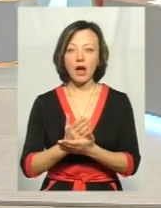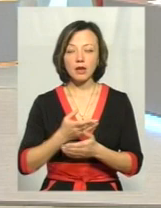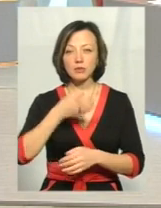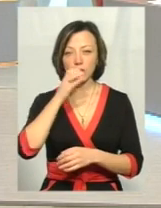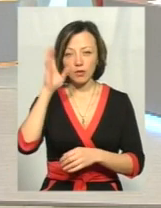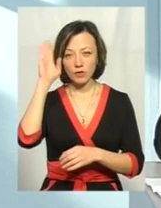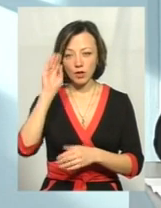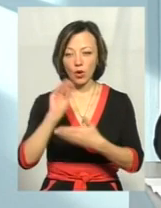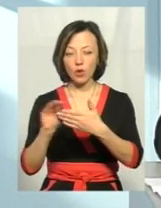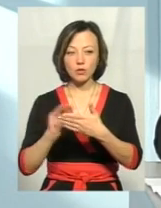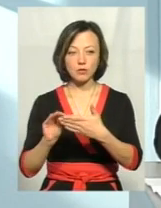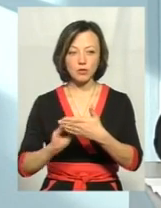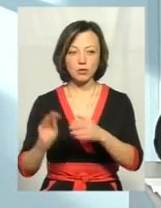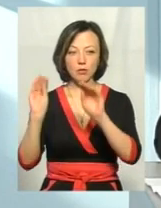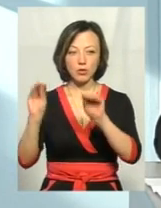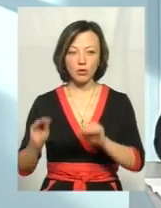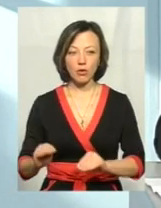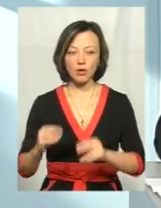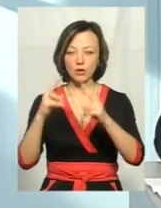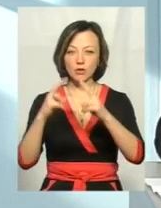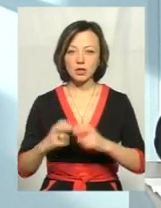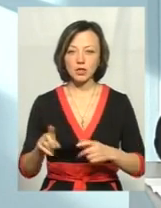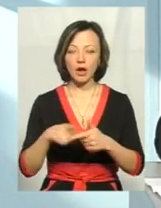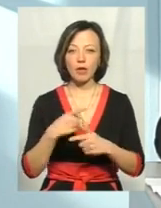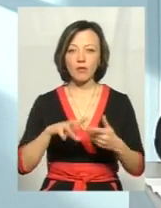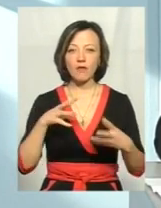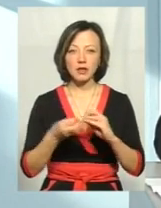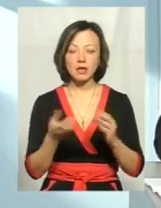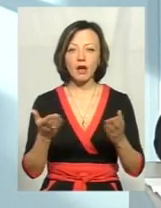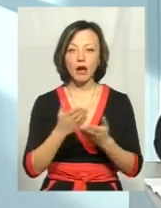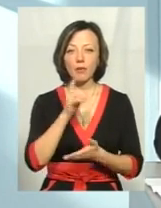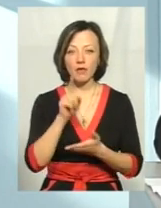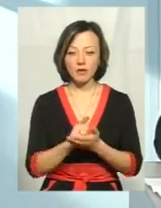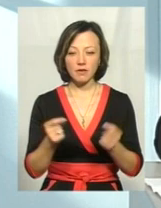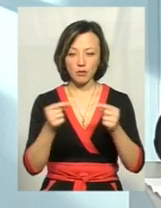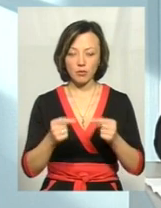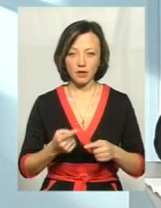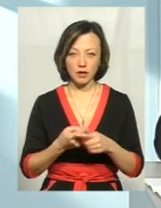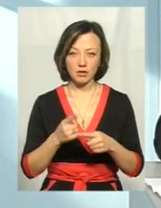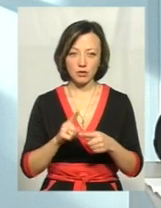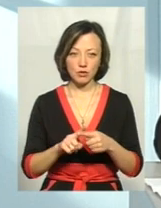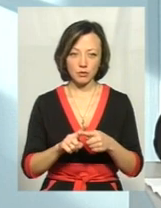води, розписаний протокол або дослідження, або висновок, яка вода повинна відповідати цьому